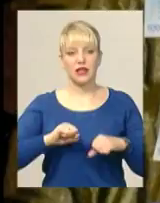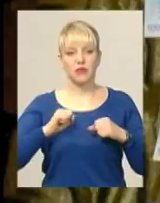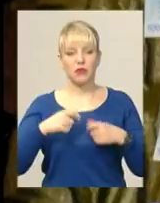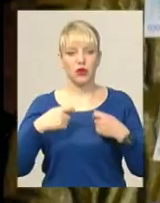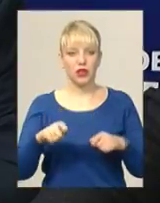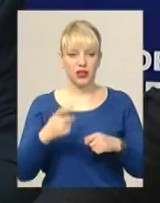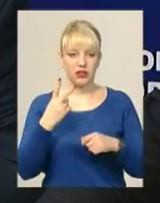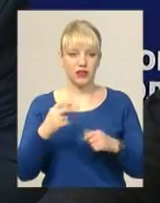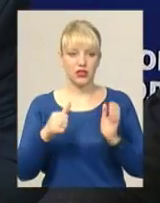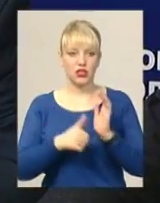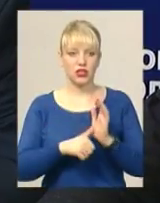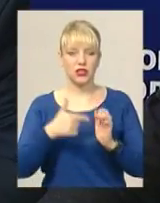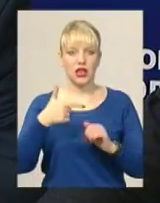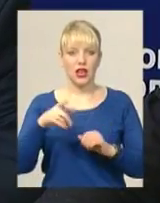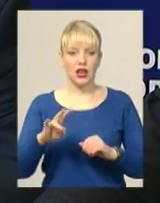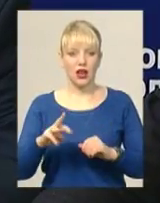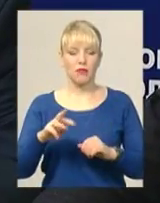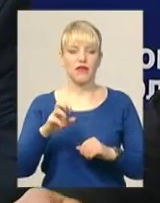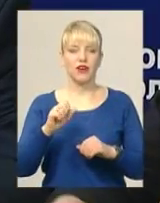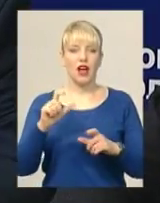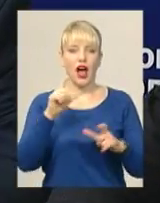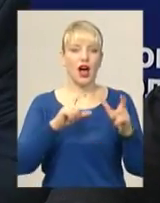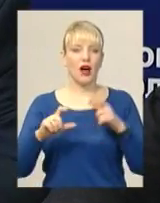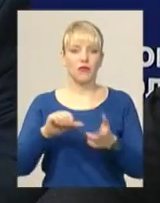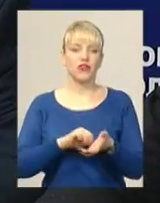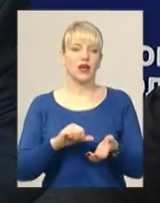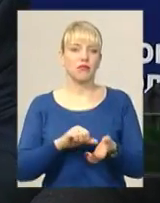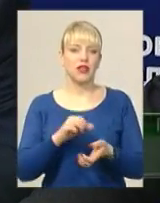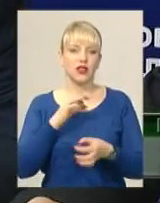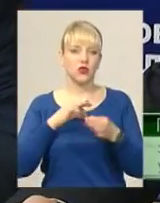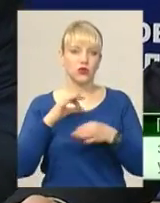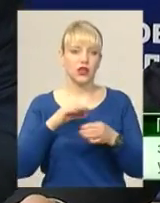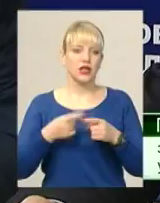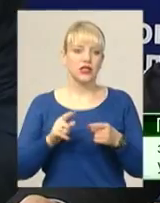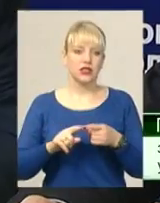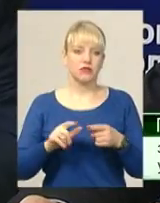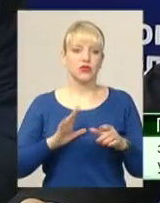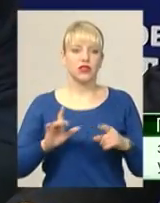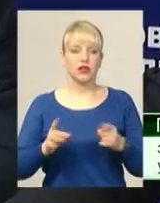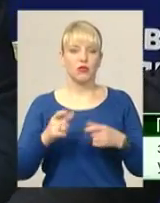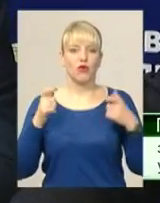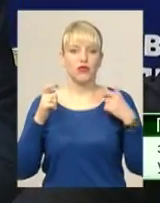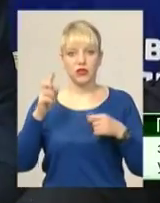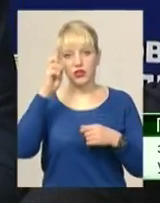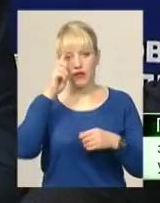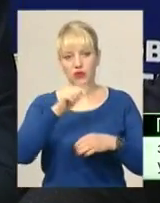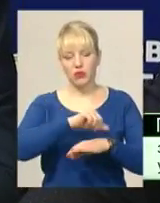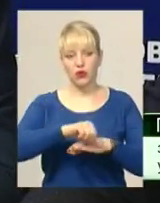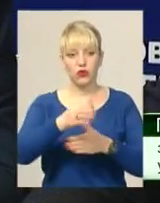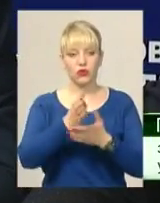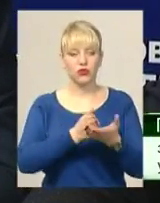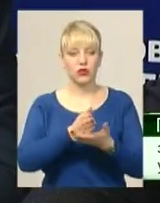амфітаміну. Було затримано офіцера Державної прикордонної служби